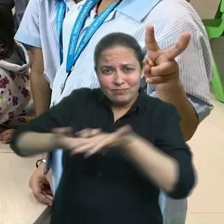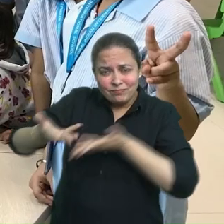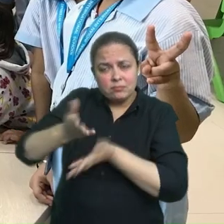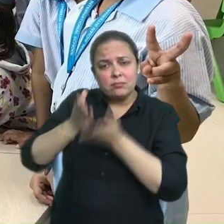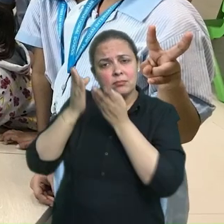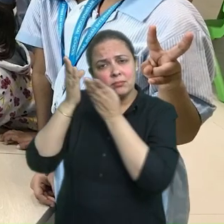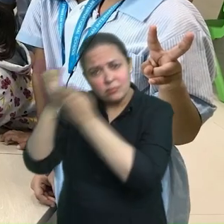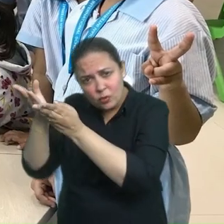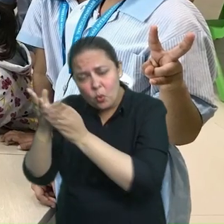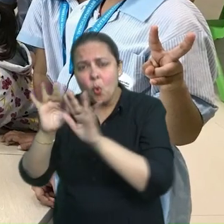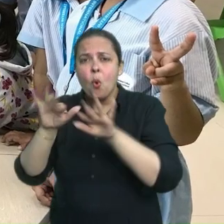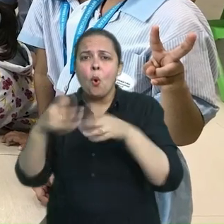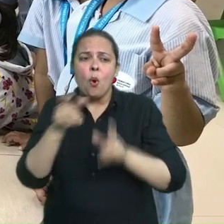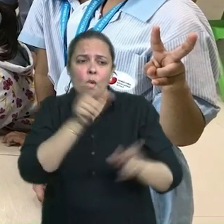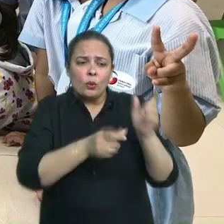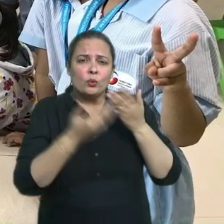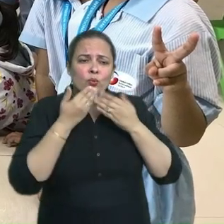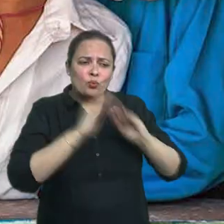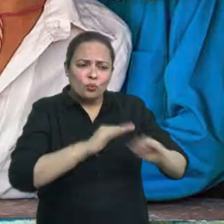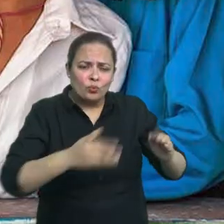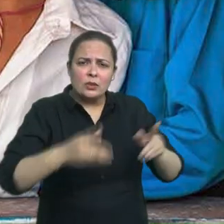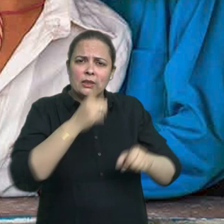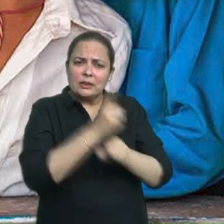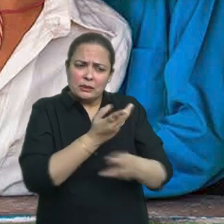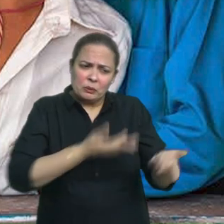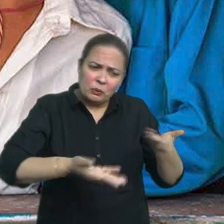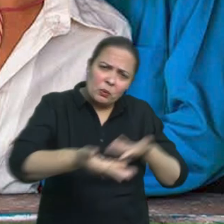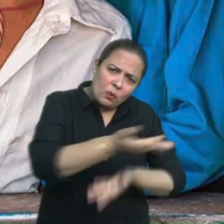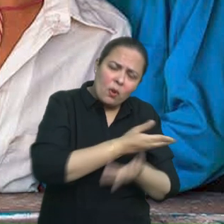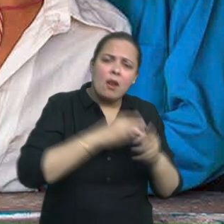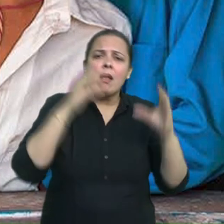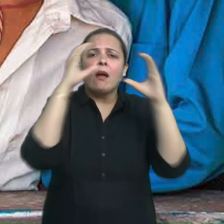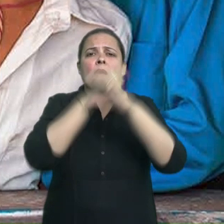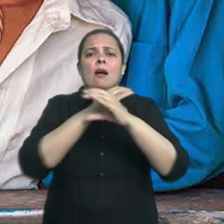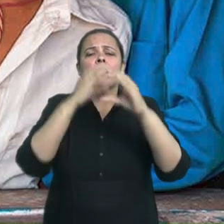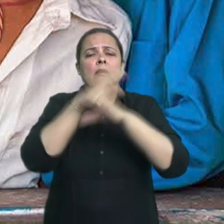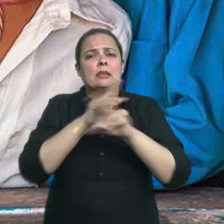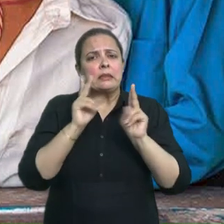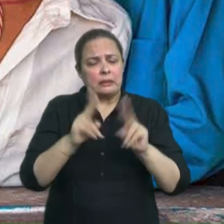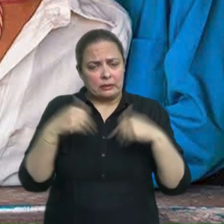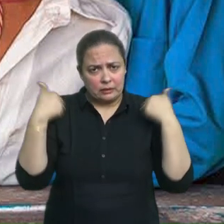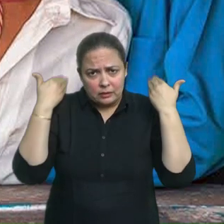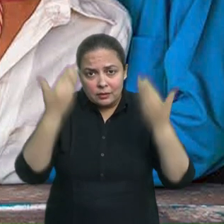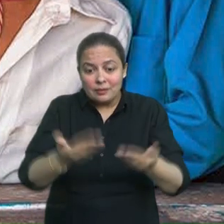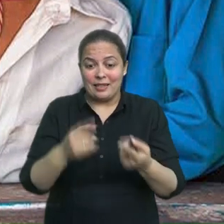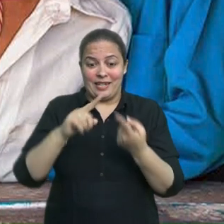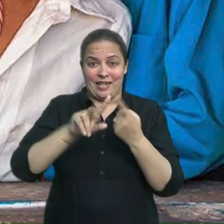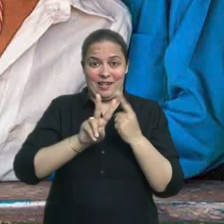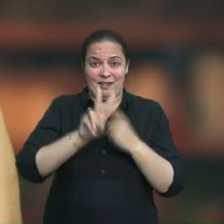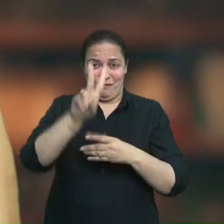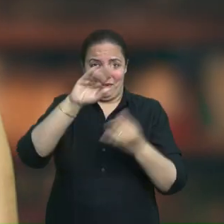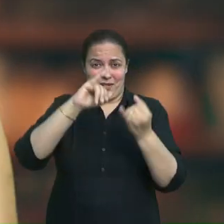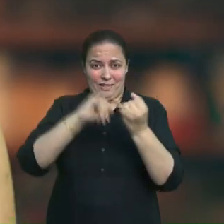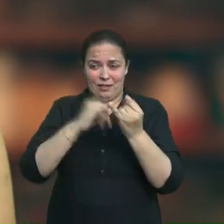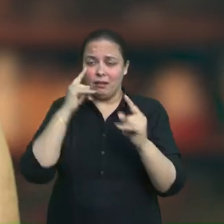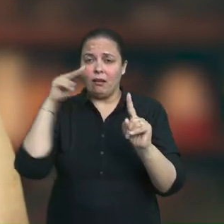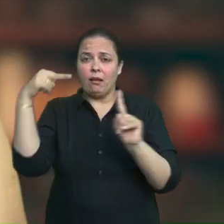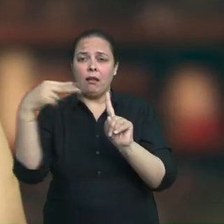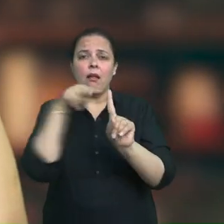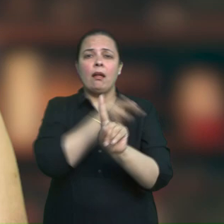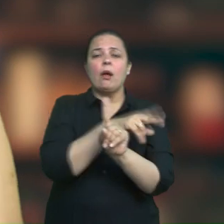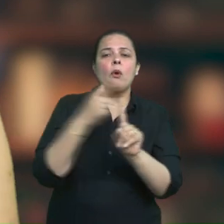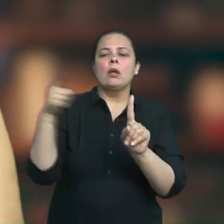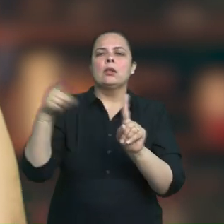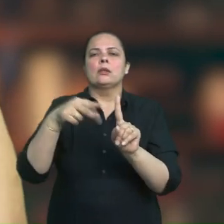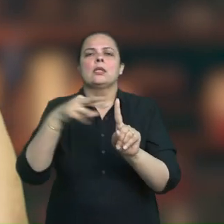लेकर नीचे तक के स्तर पर काम करने वाले विबिन हितदार को ने अपनी अपनी समझ से परिभाशित किया। इन सभी